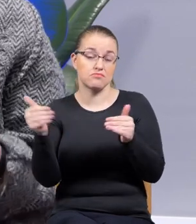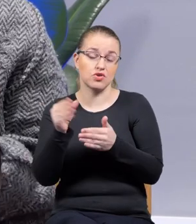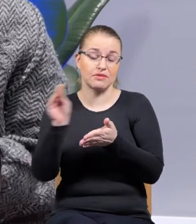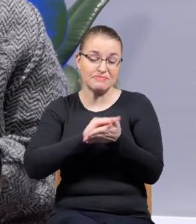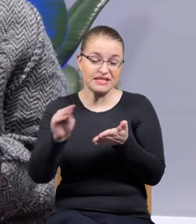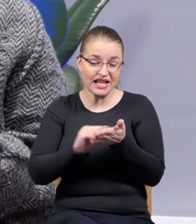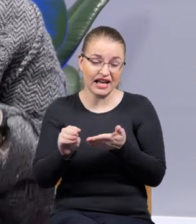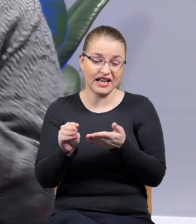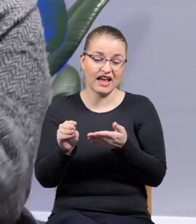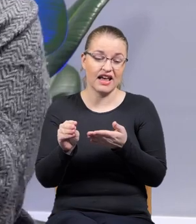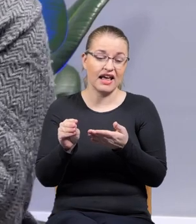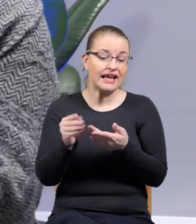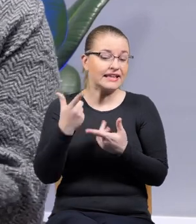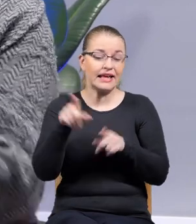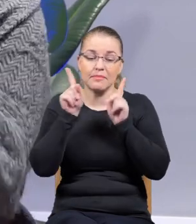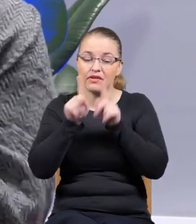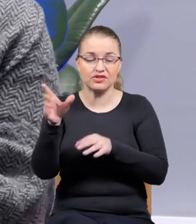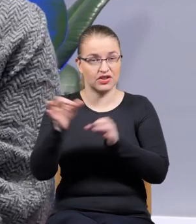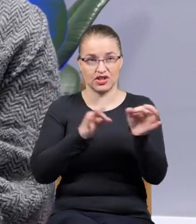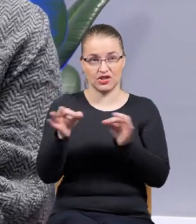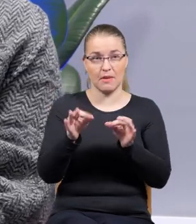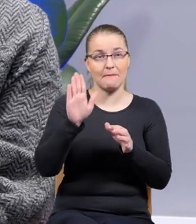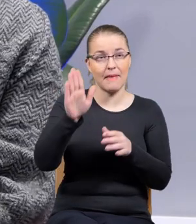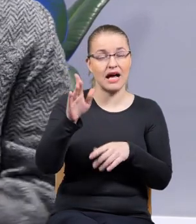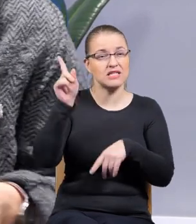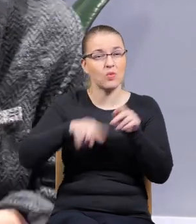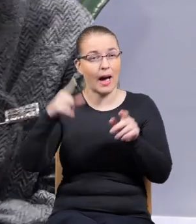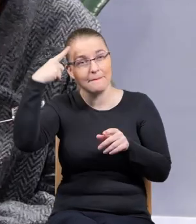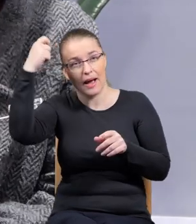słabej pamięci, a non-fiction bierze się z lepszej pamięci.